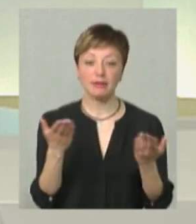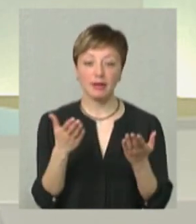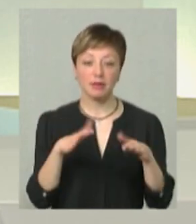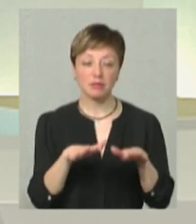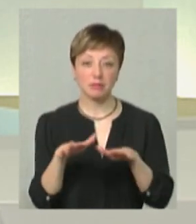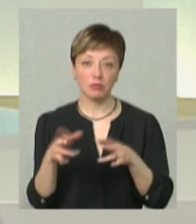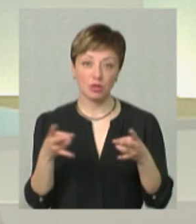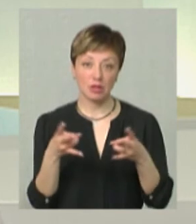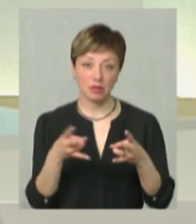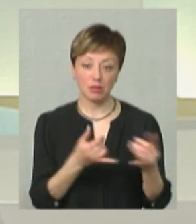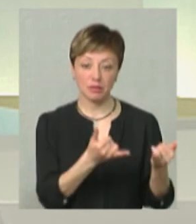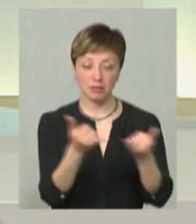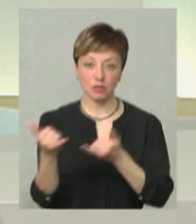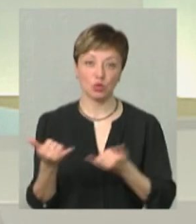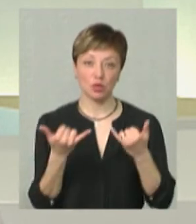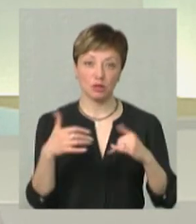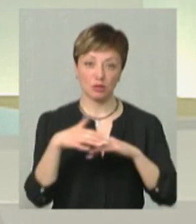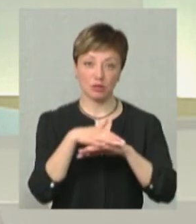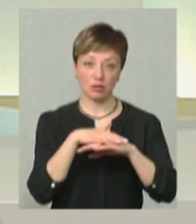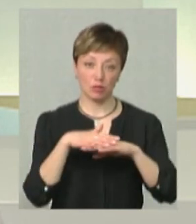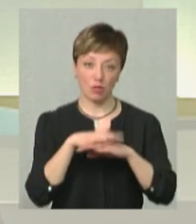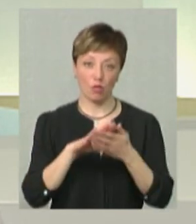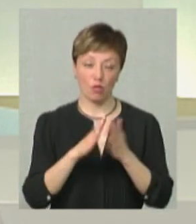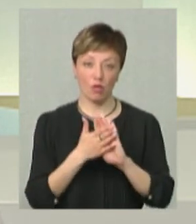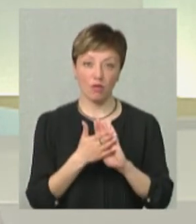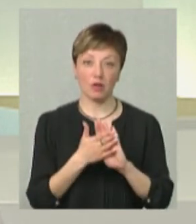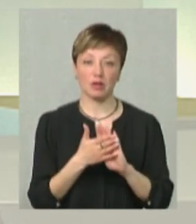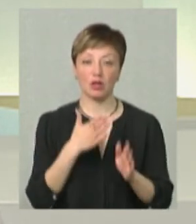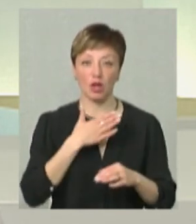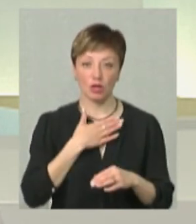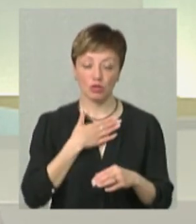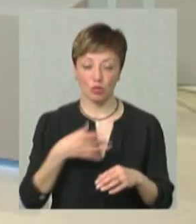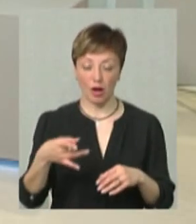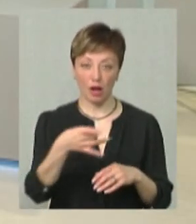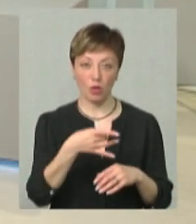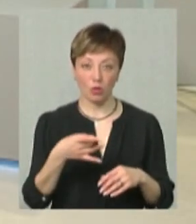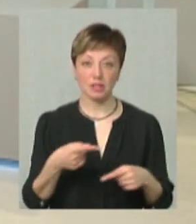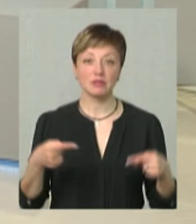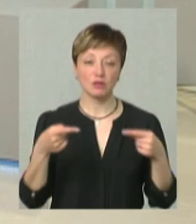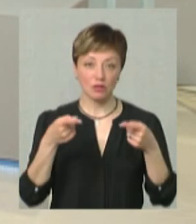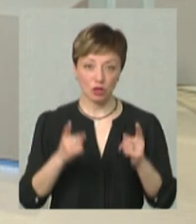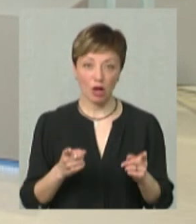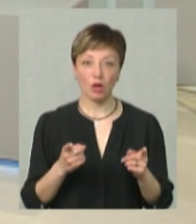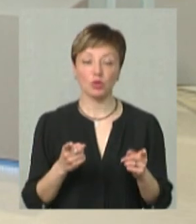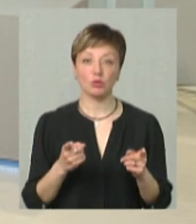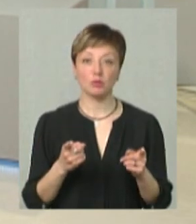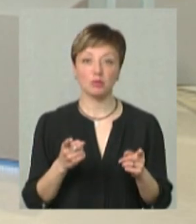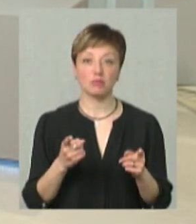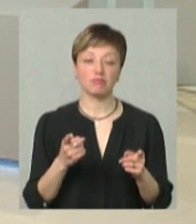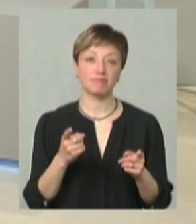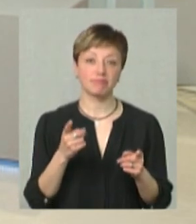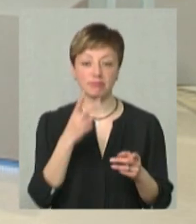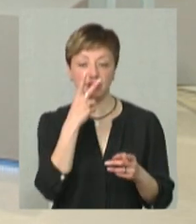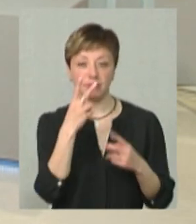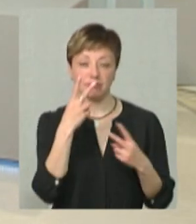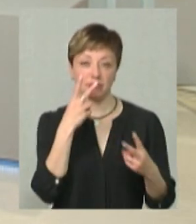які потрібні на сучасних ринкових умовах, які потрібні нашому регіону. І, звичайно, прислухатися